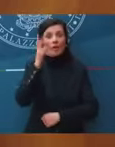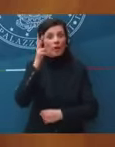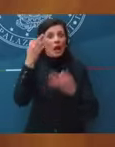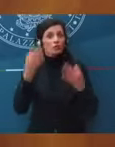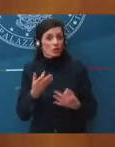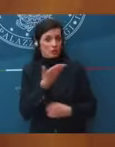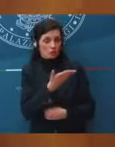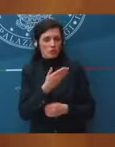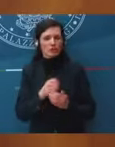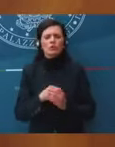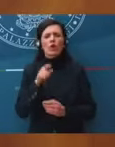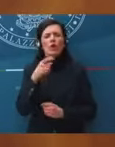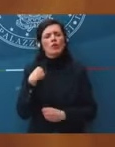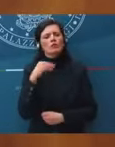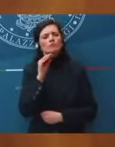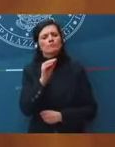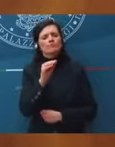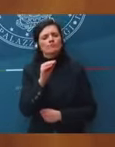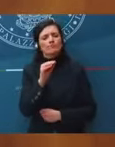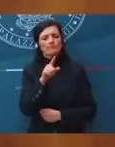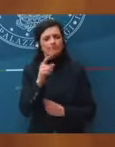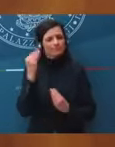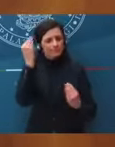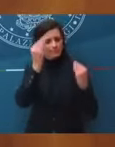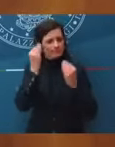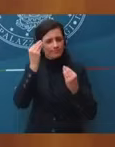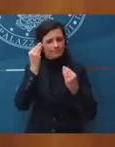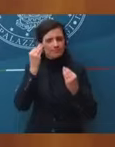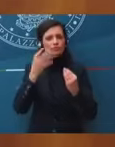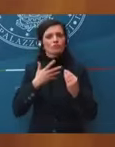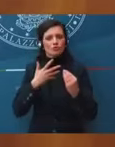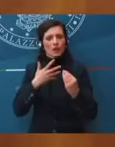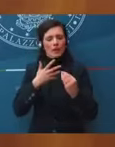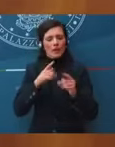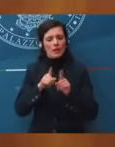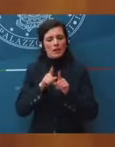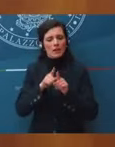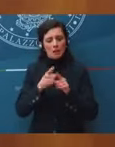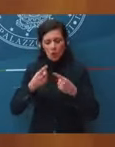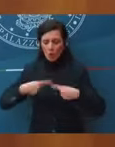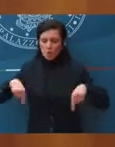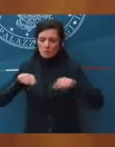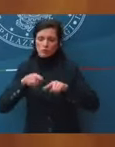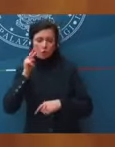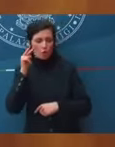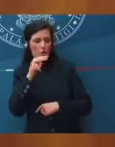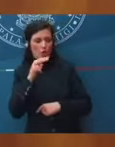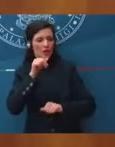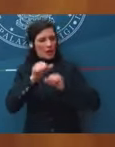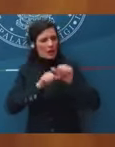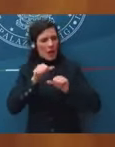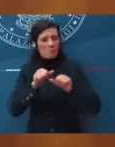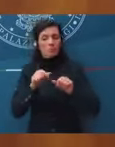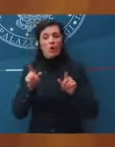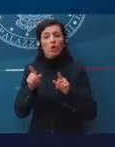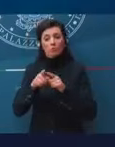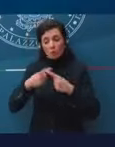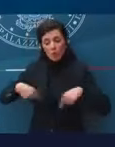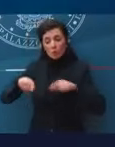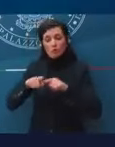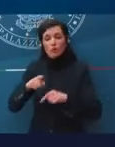le chiedo se lei ritenga necessaria a questo punto una sorta di cambio di passo da parte della Commissione e da parte dei Paesi membri. Grazie,